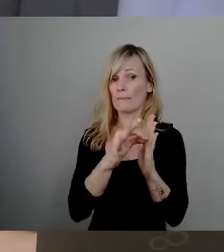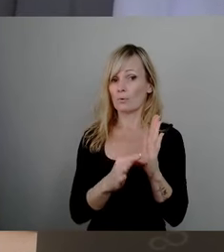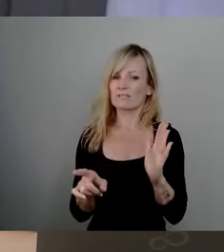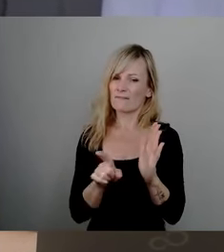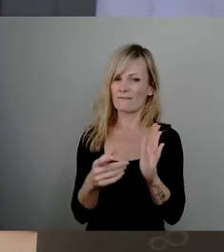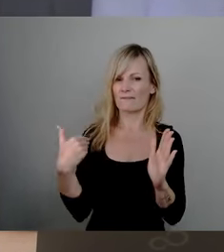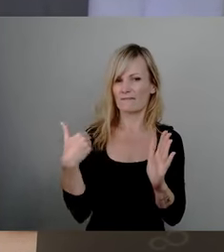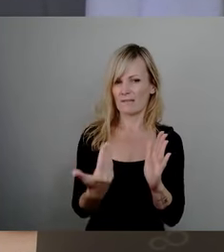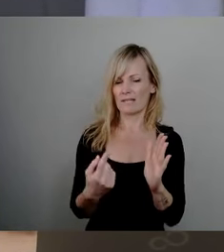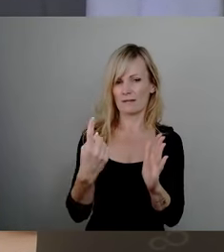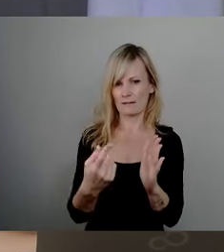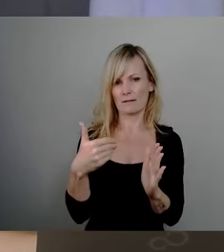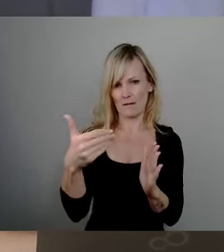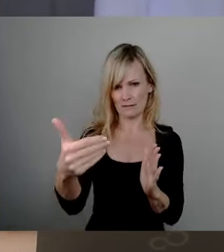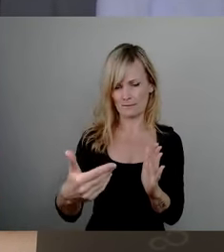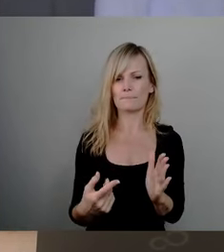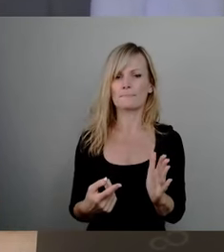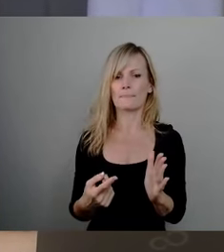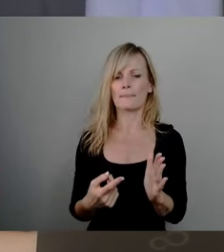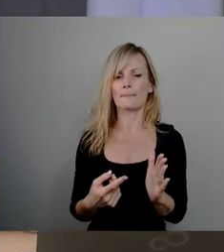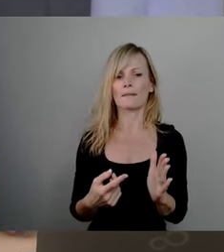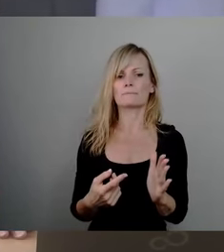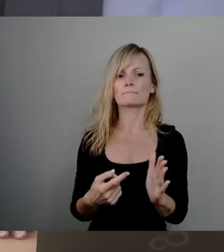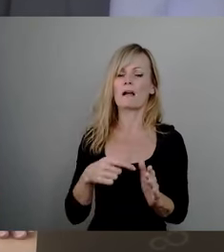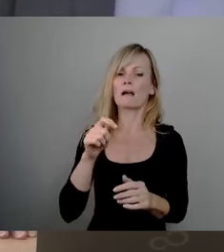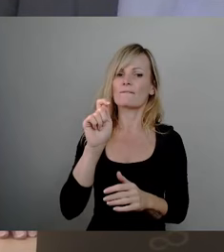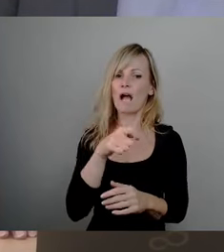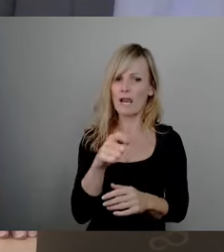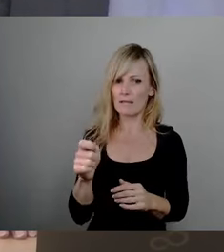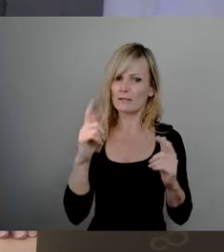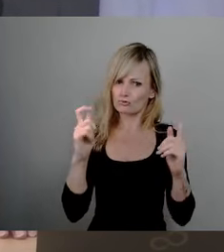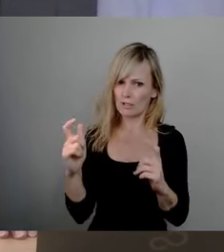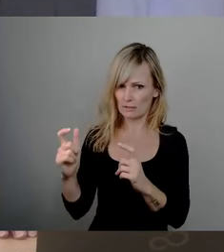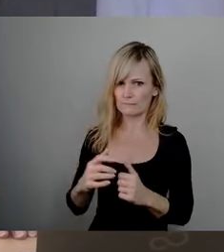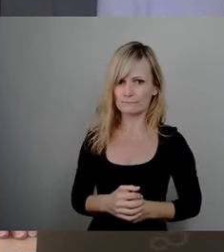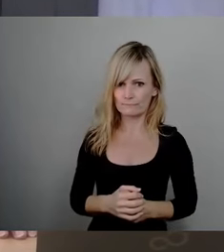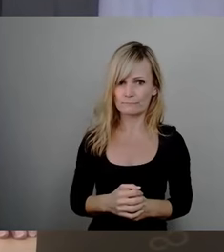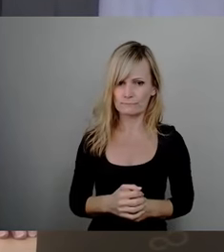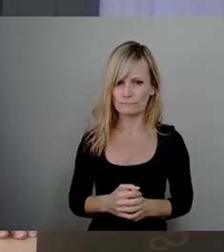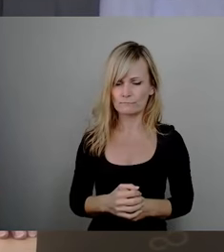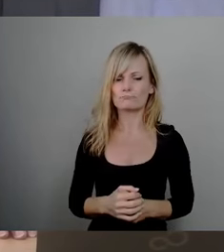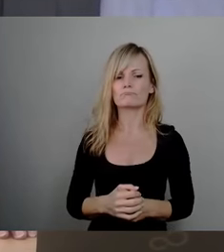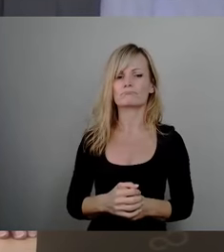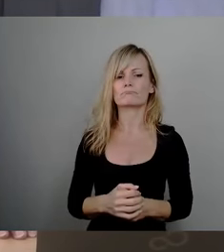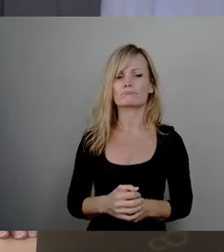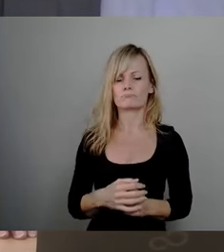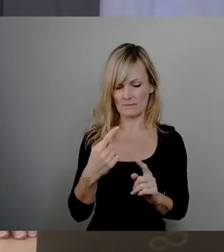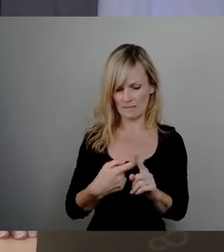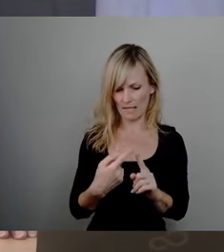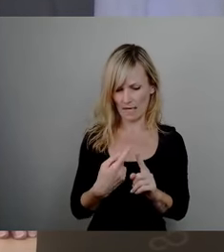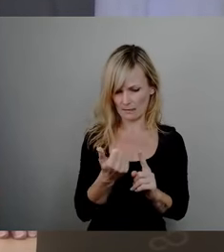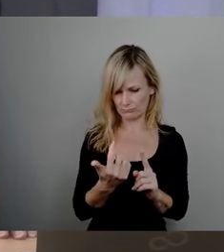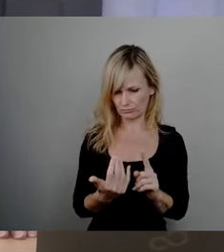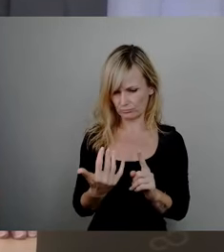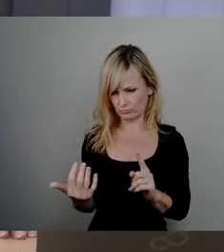in Blöcken mit den Wahlen starten und in den Zeiten, wo ausgezählt wird, dann uns mit den anderen